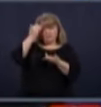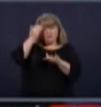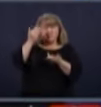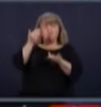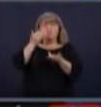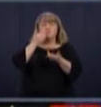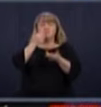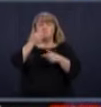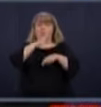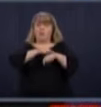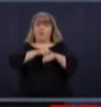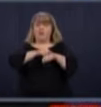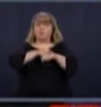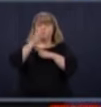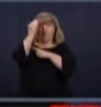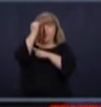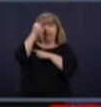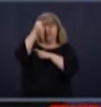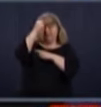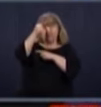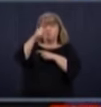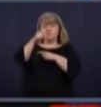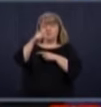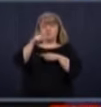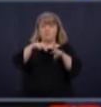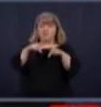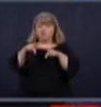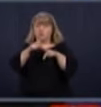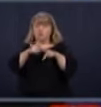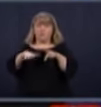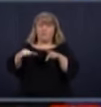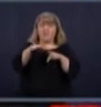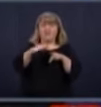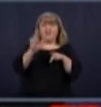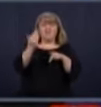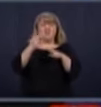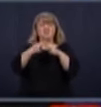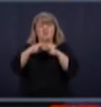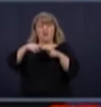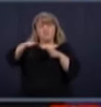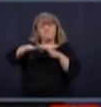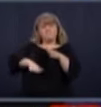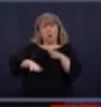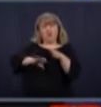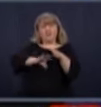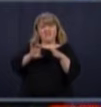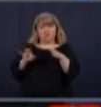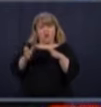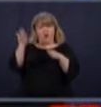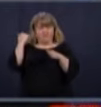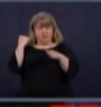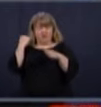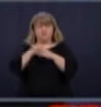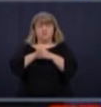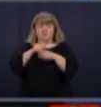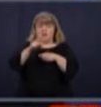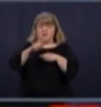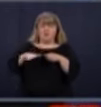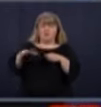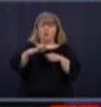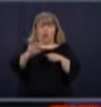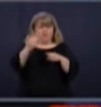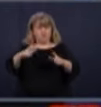les Québécois. À l'époque, c'était le Bas-Canada. Les Québécois qui ont défendu ce qu'on est,